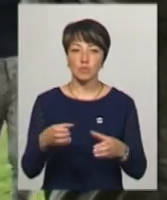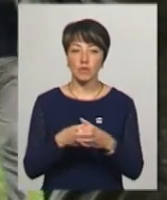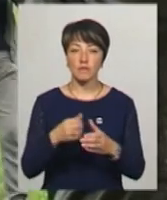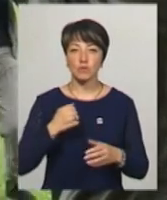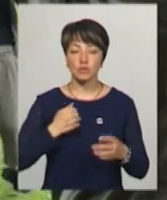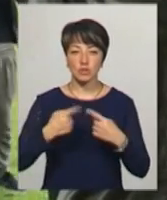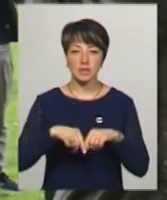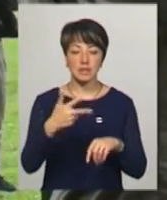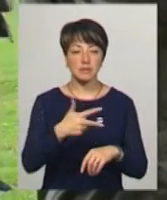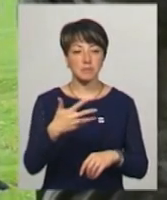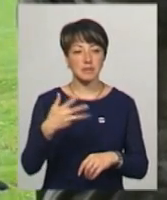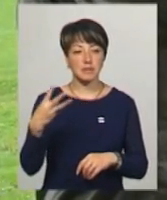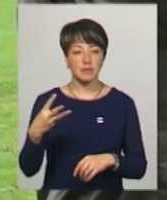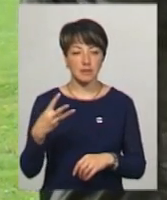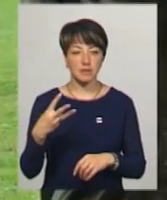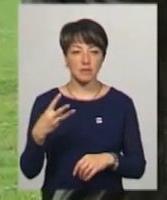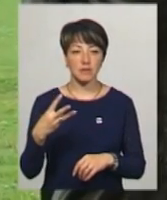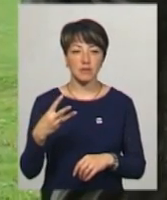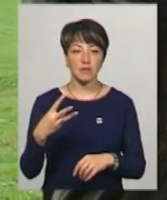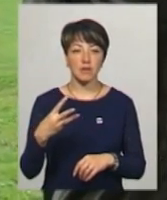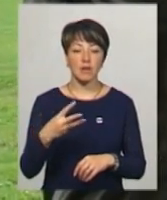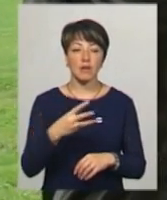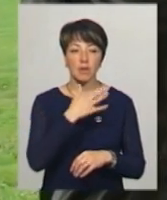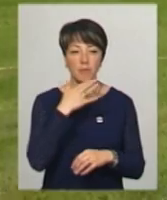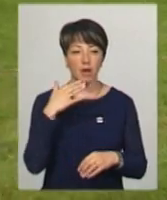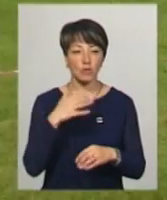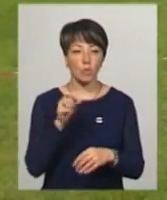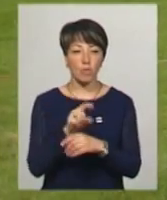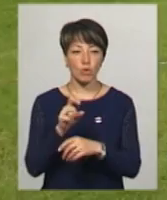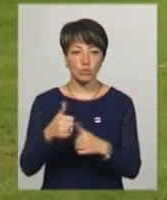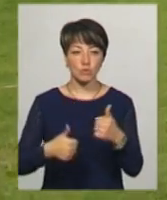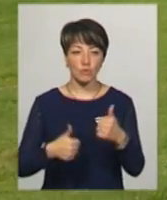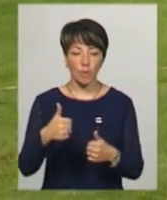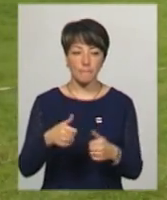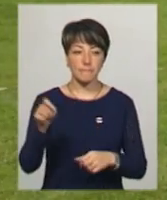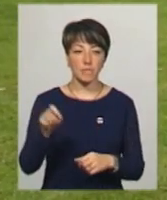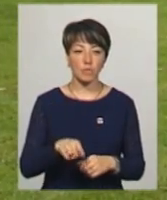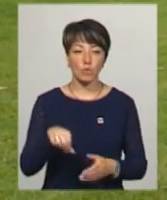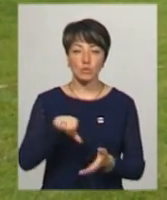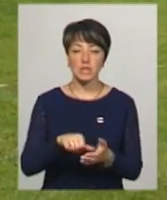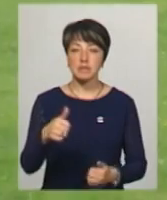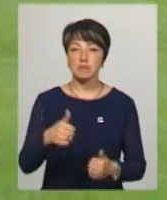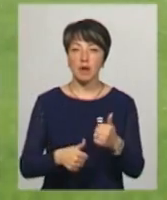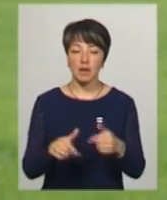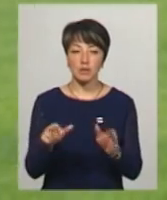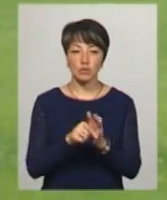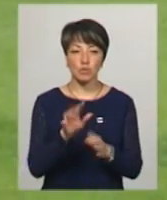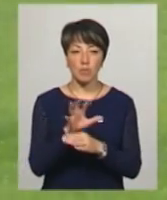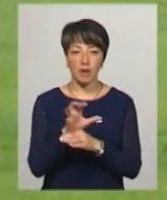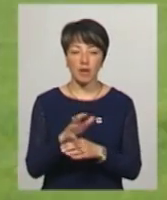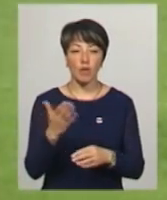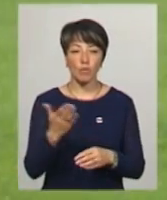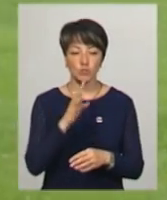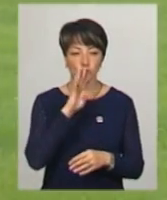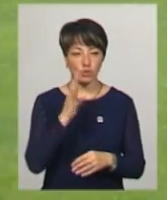військової частини 3053 на багатоборство кінологів прибув. Учасник змагань Дмитро Ковалишин із собакою з шерифом,